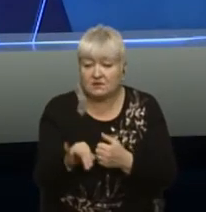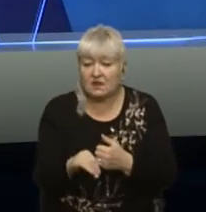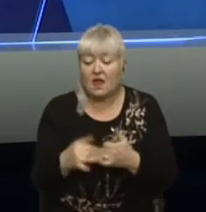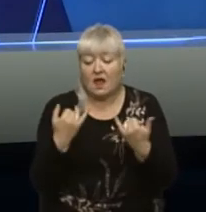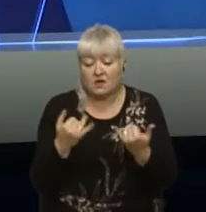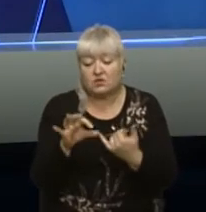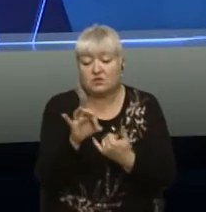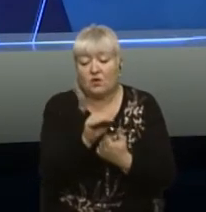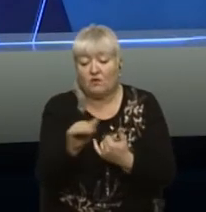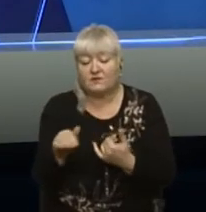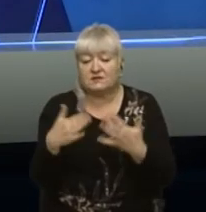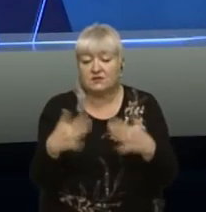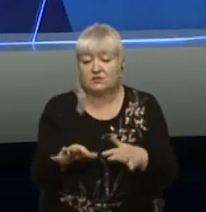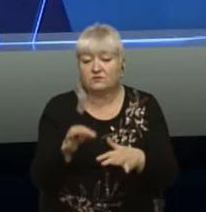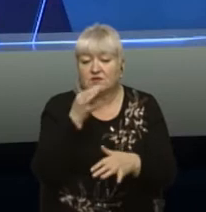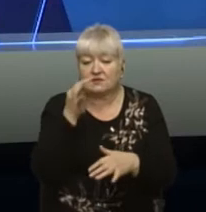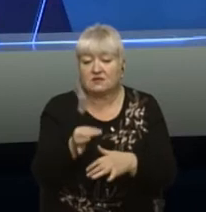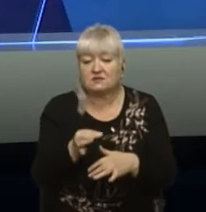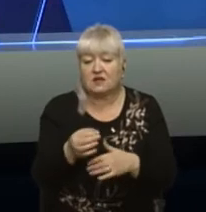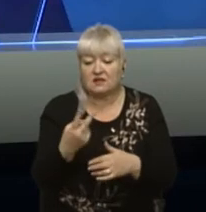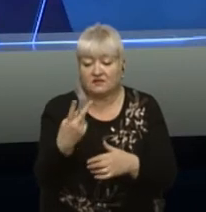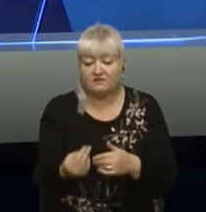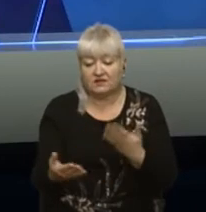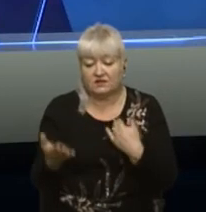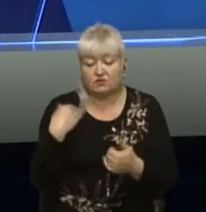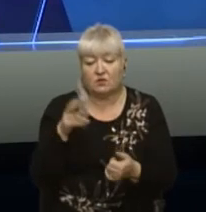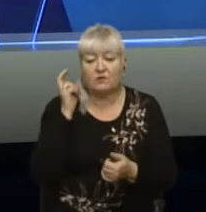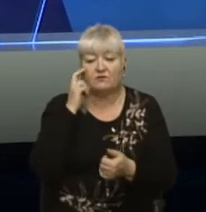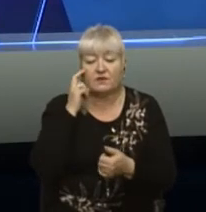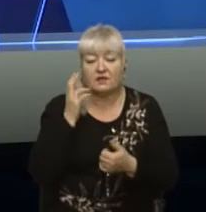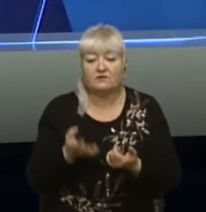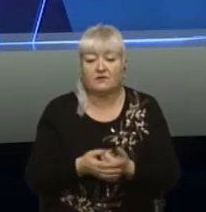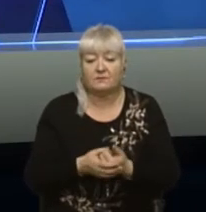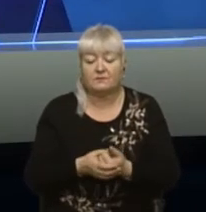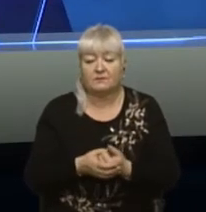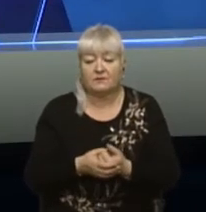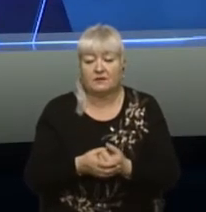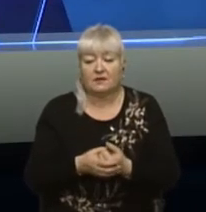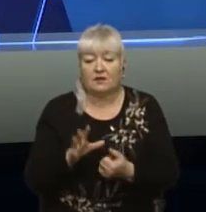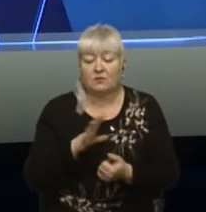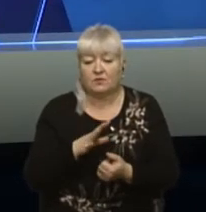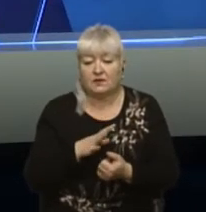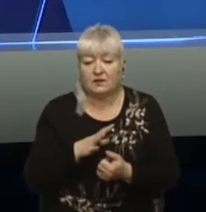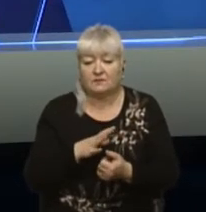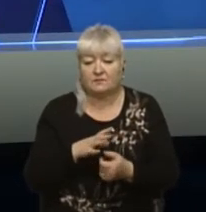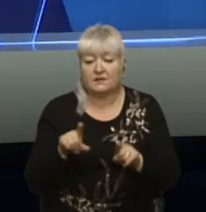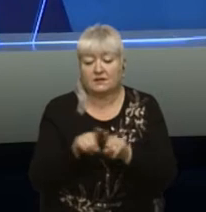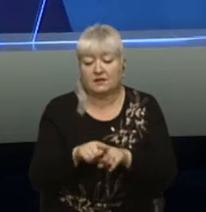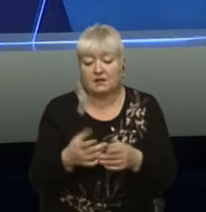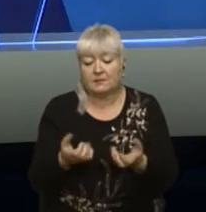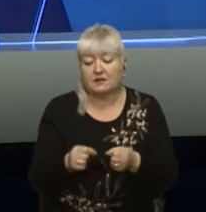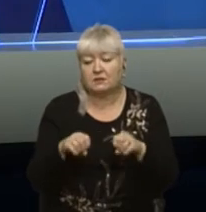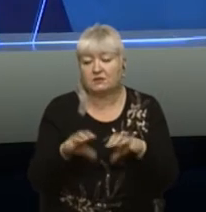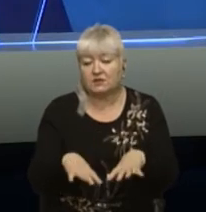офіційно оприлюднено, а два дні тому, будучи в Києві, якраз за цей момент, маємо можливість спостерігати, щоб було таке прийнято рішення,